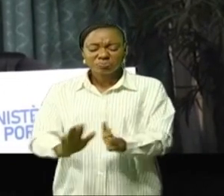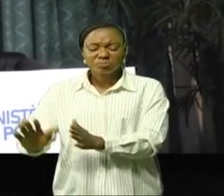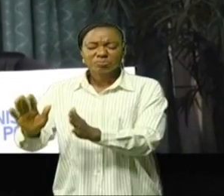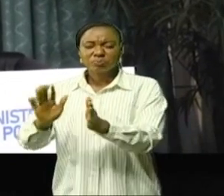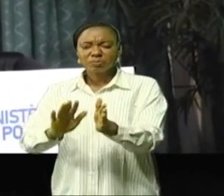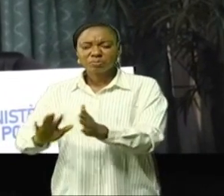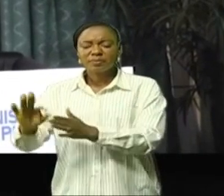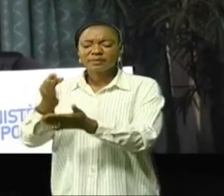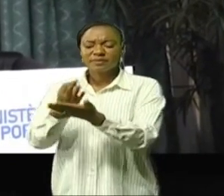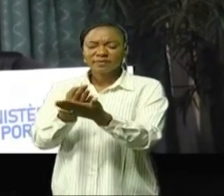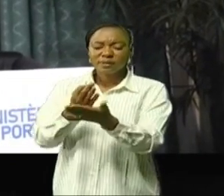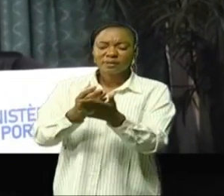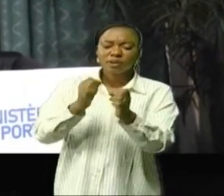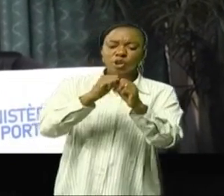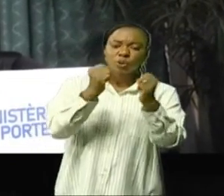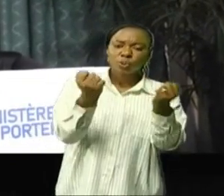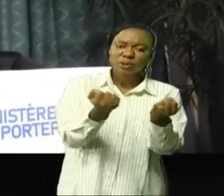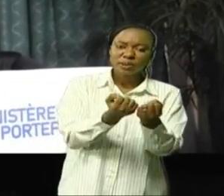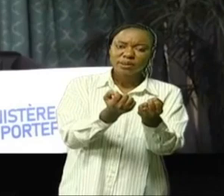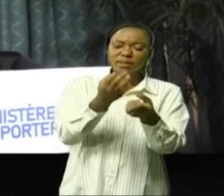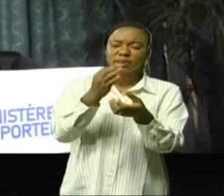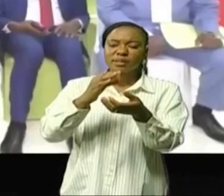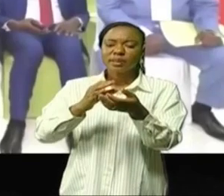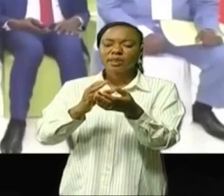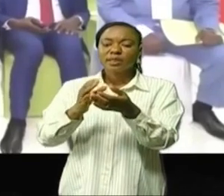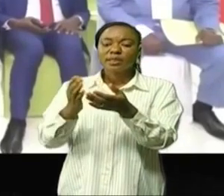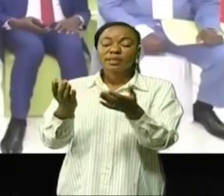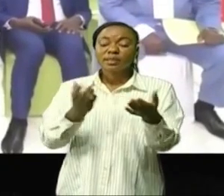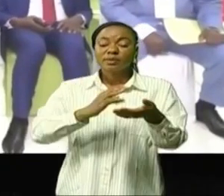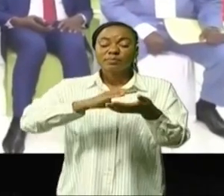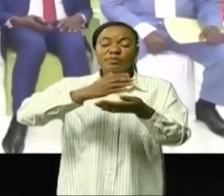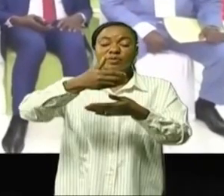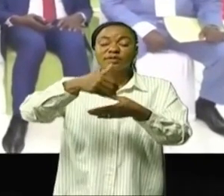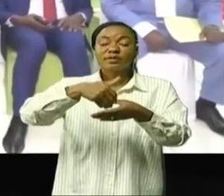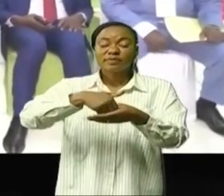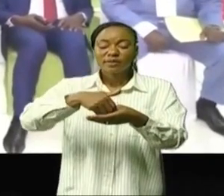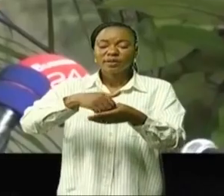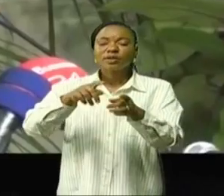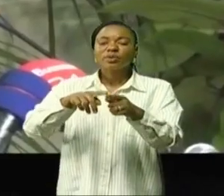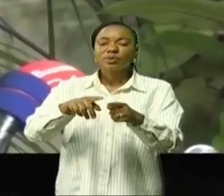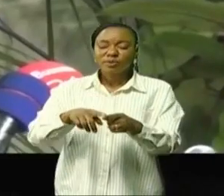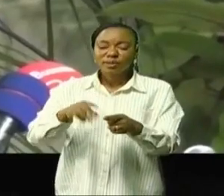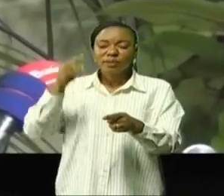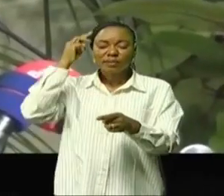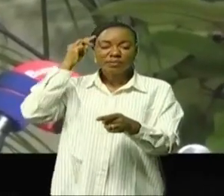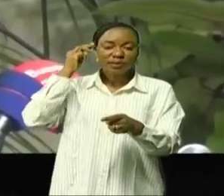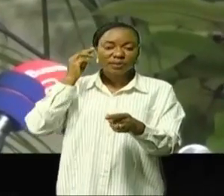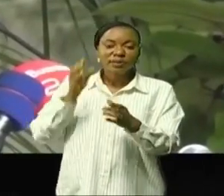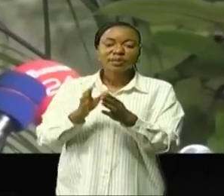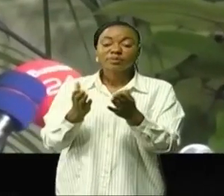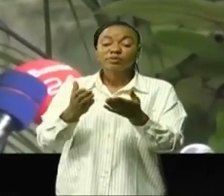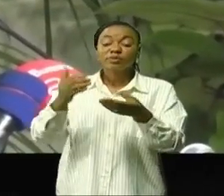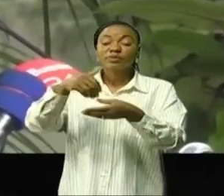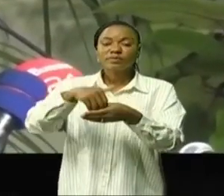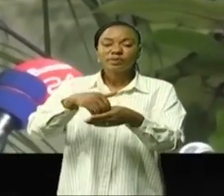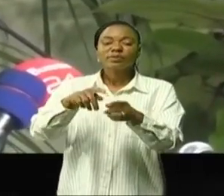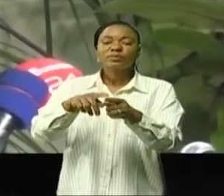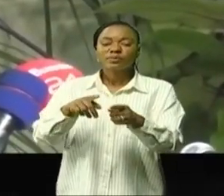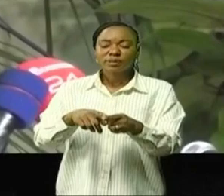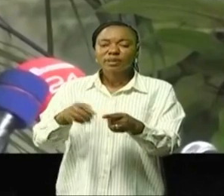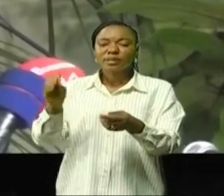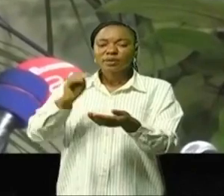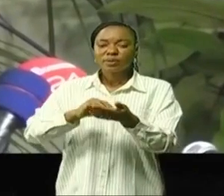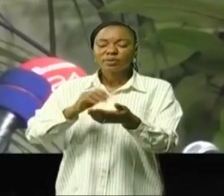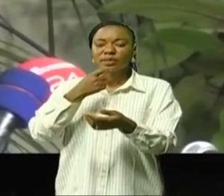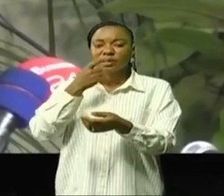des entreprises du portefeuille. Bien avant, la ministre d'État au portefeuille, Adèle Caïnda, a surconscrit les